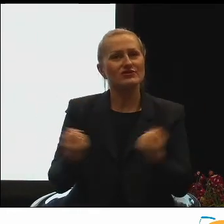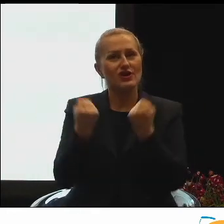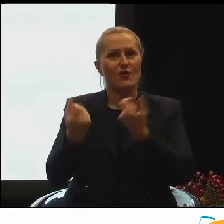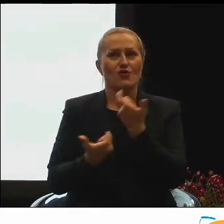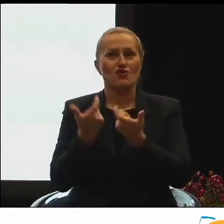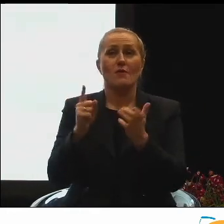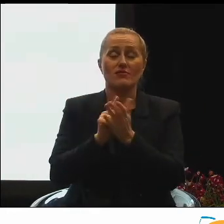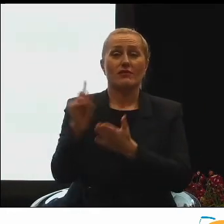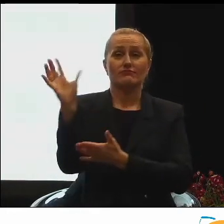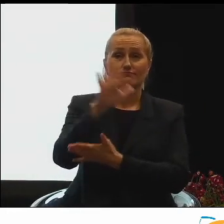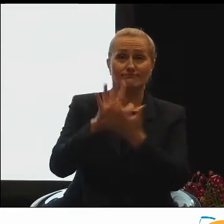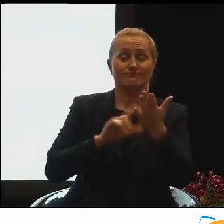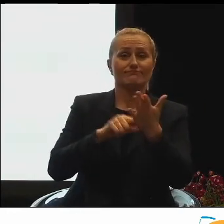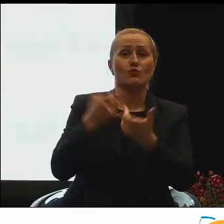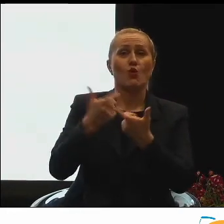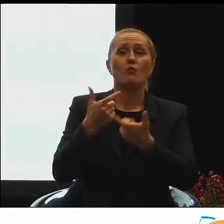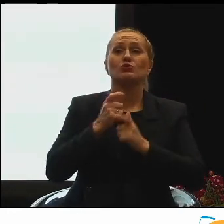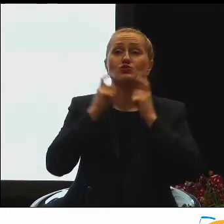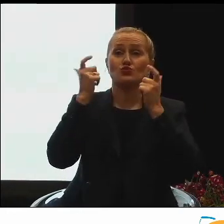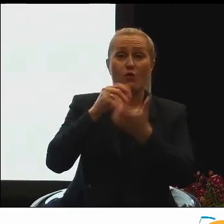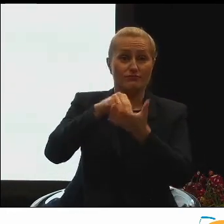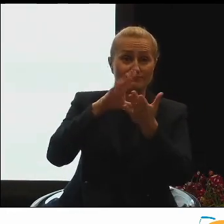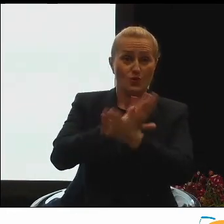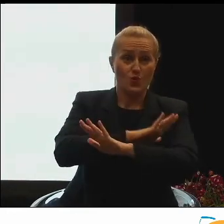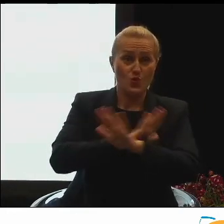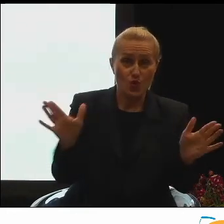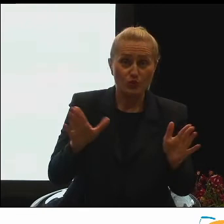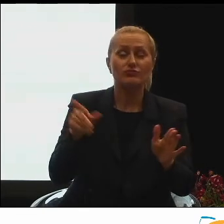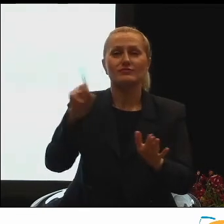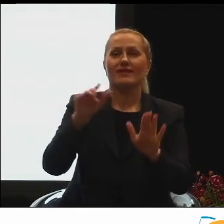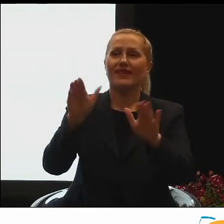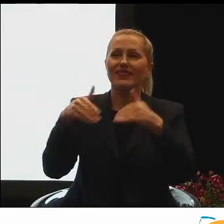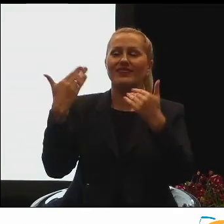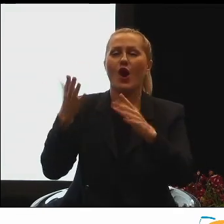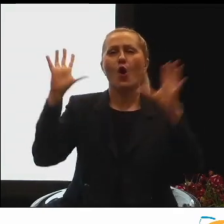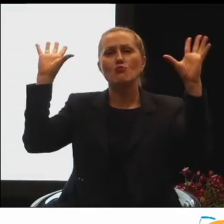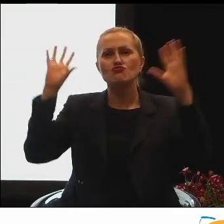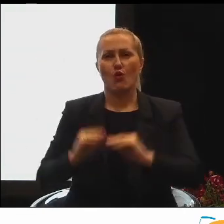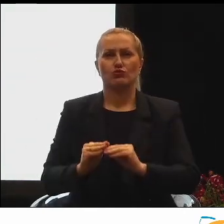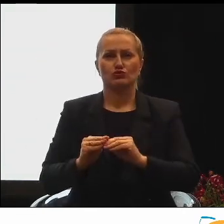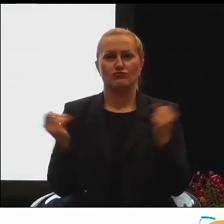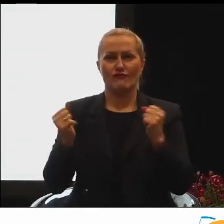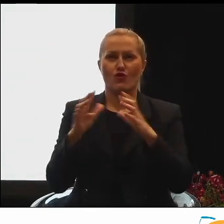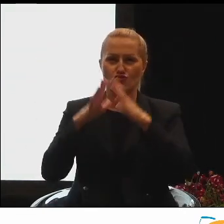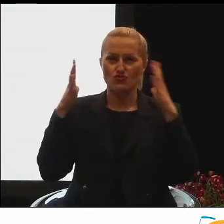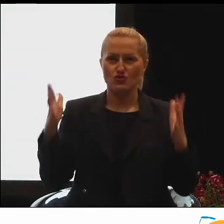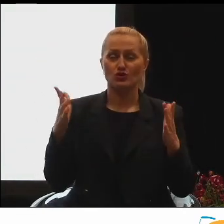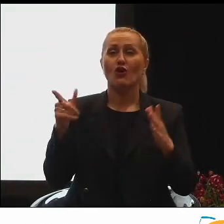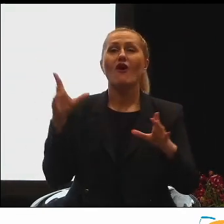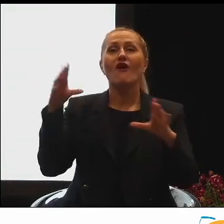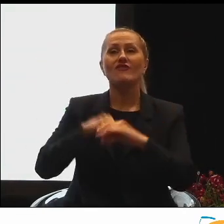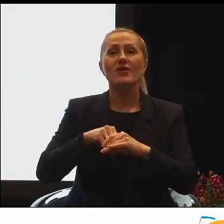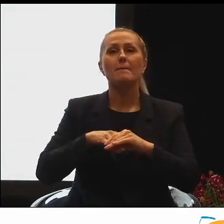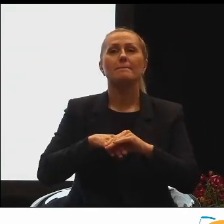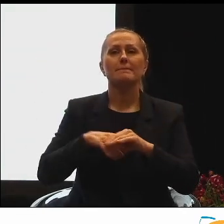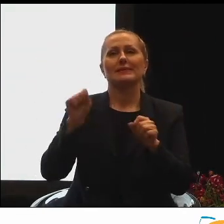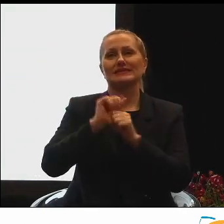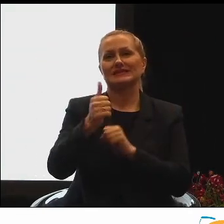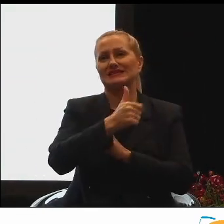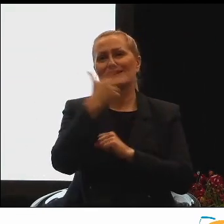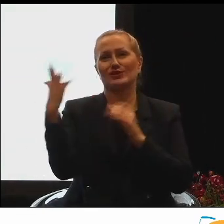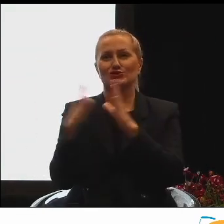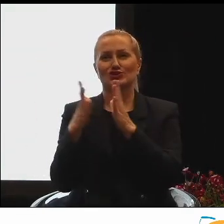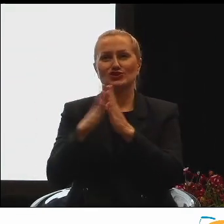wypełnią ankietę zgłoszeniową, otrzymują bardzo obszarne podsumowanie. Składając za ciebie z kilku